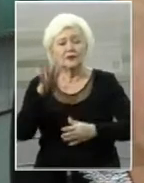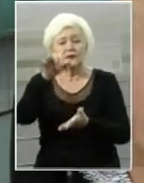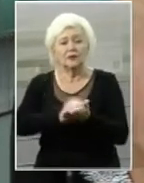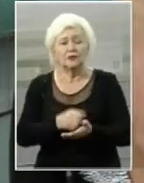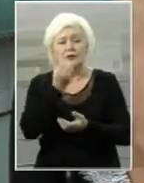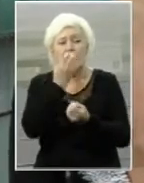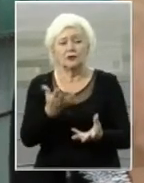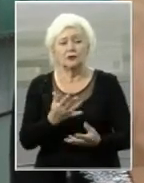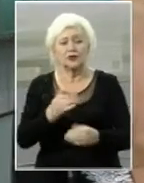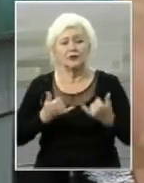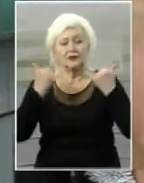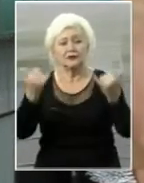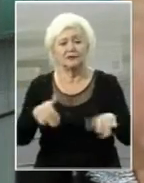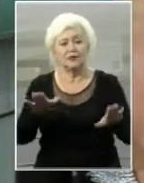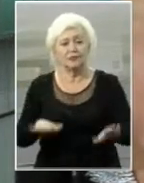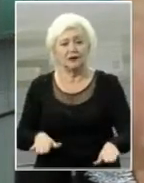гарне призове місце.